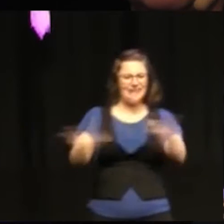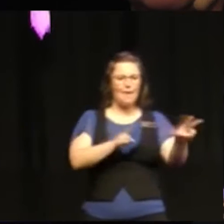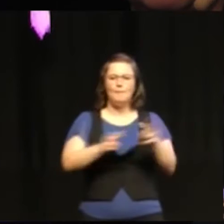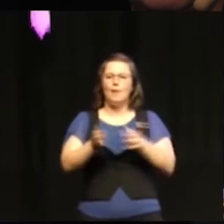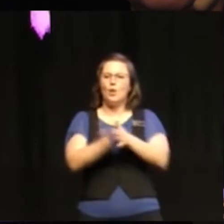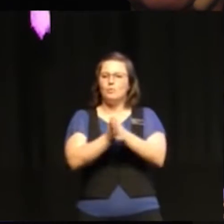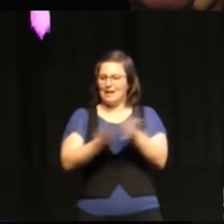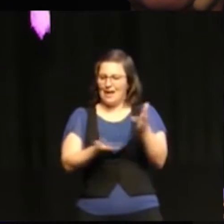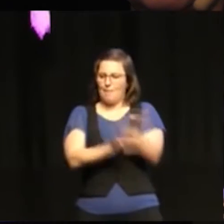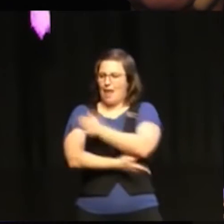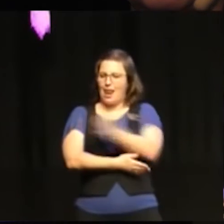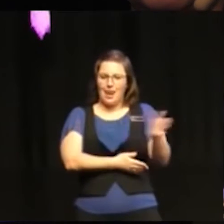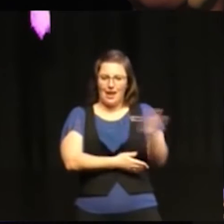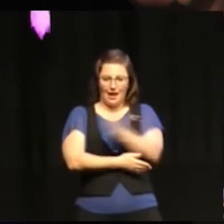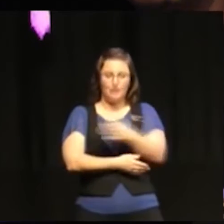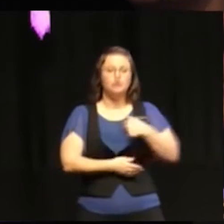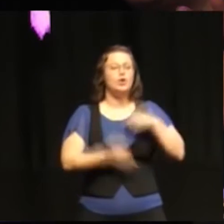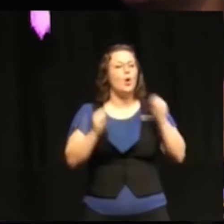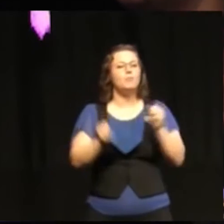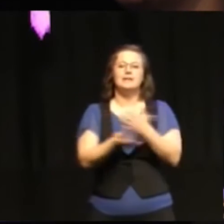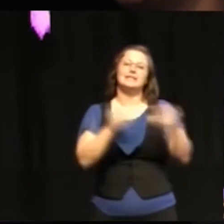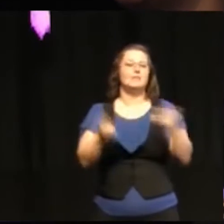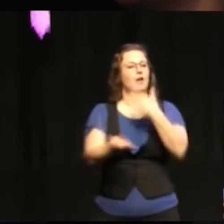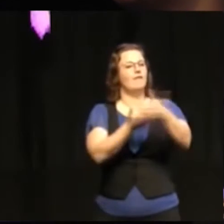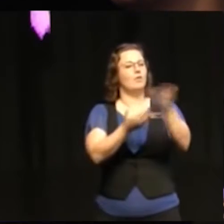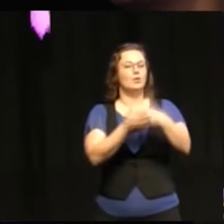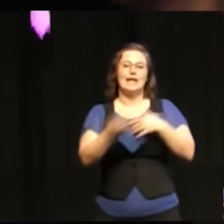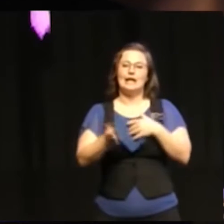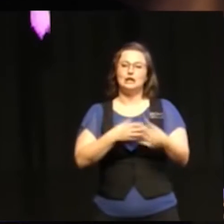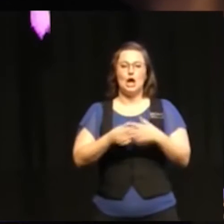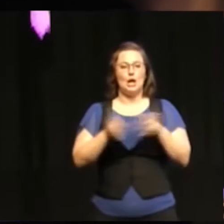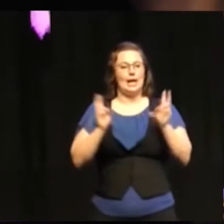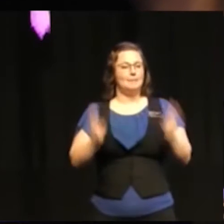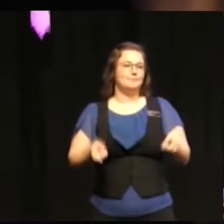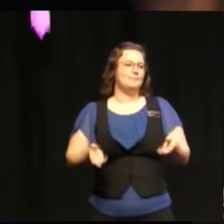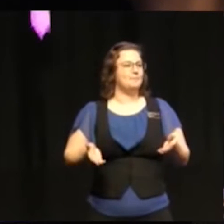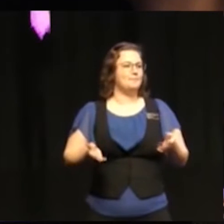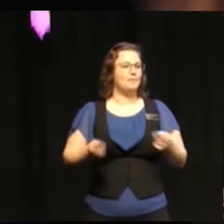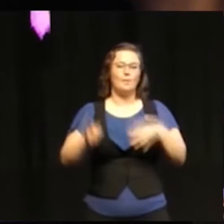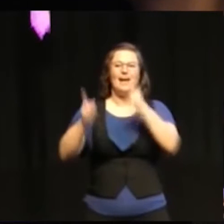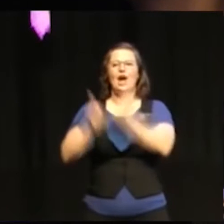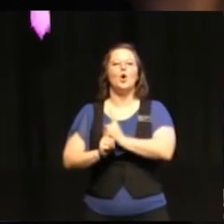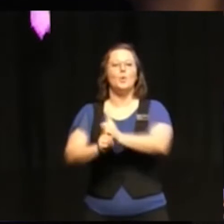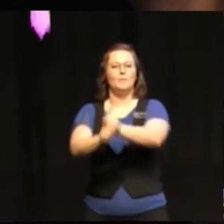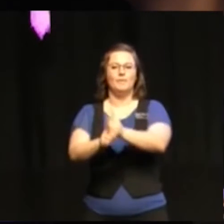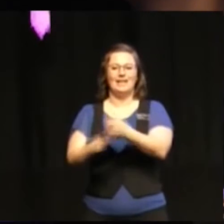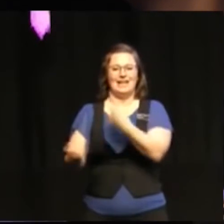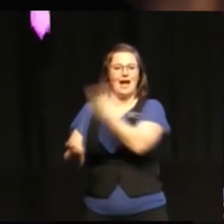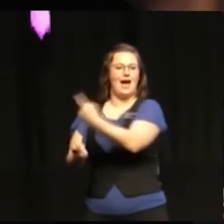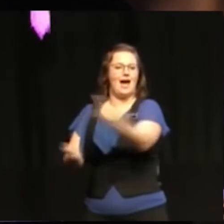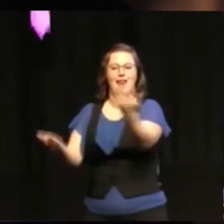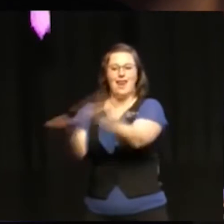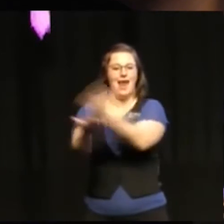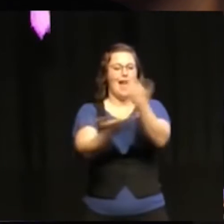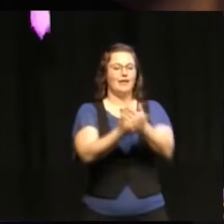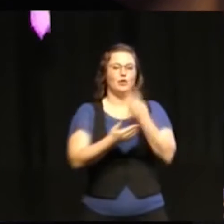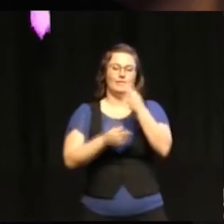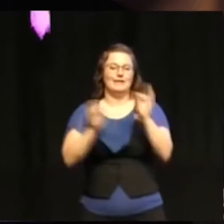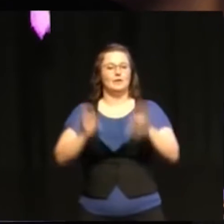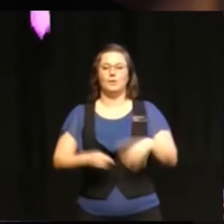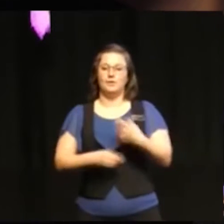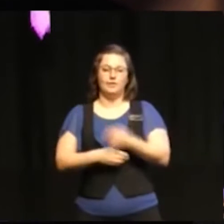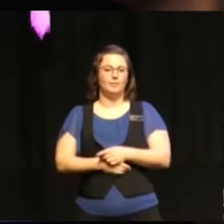Vi hoppas också att man inte kommer fortsätta nu med att bara göra de här uppföljningarna per land. Och visa någon slags